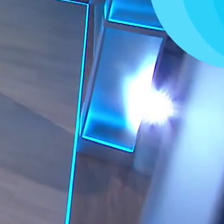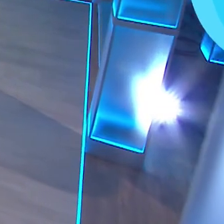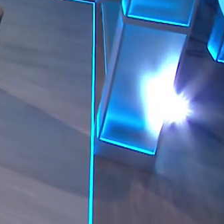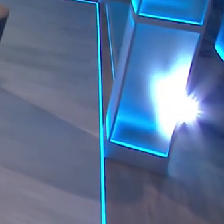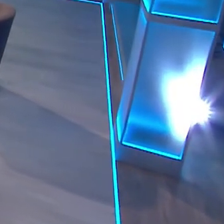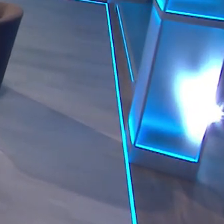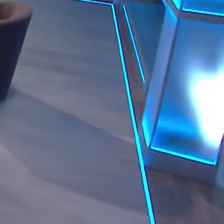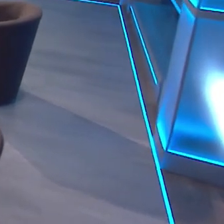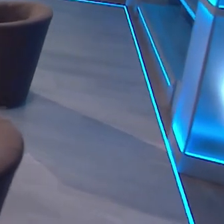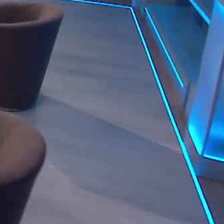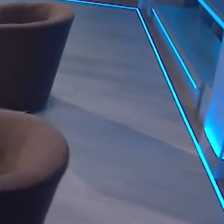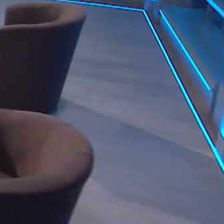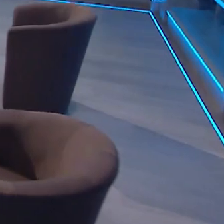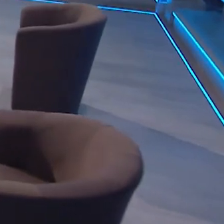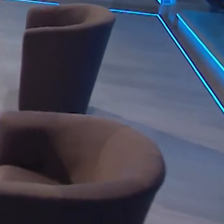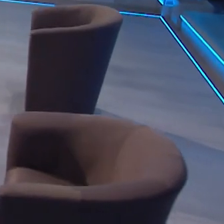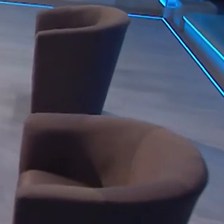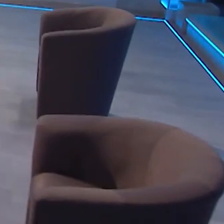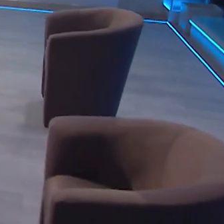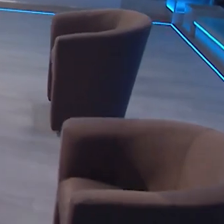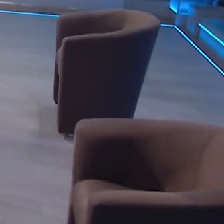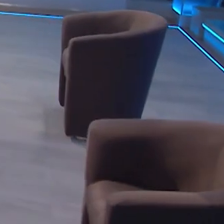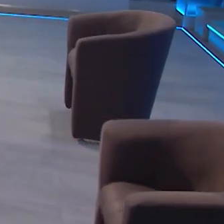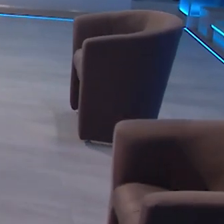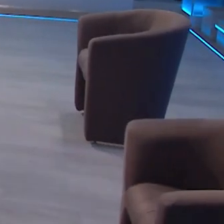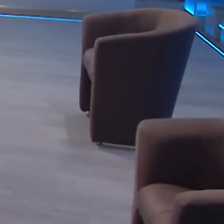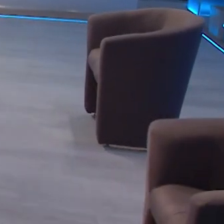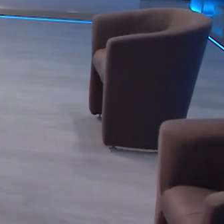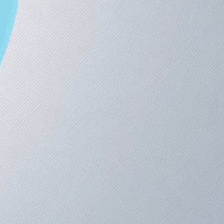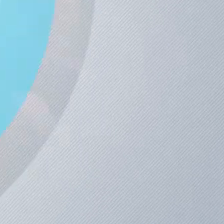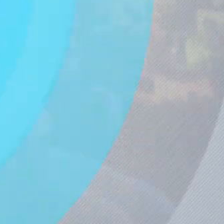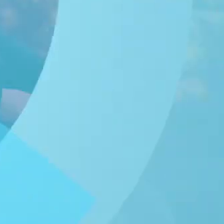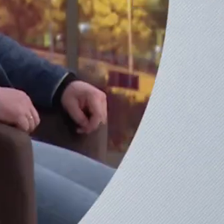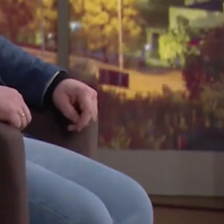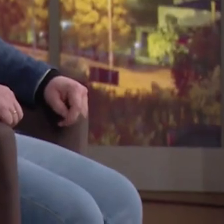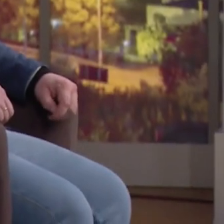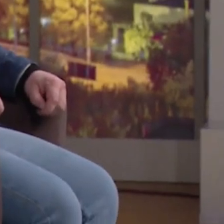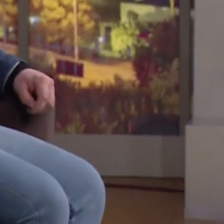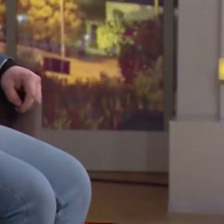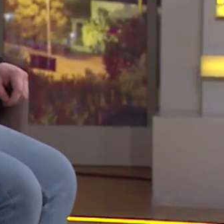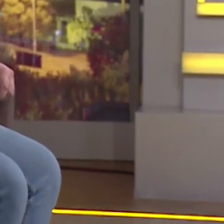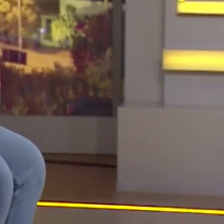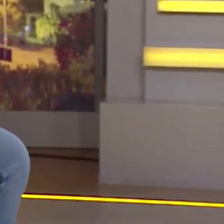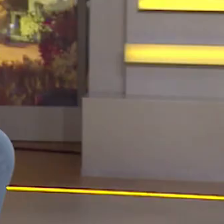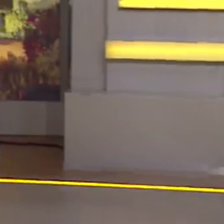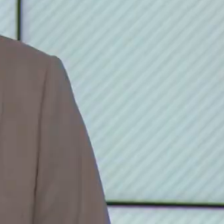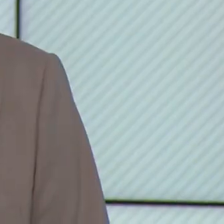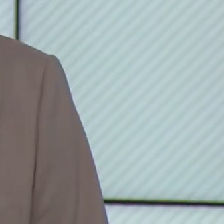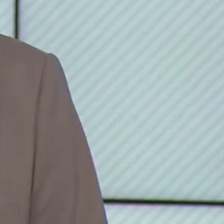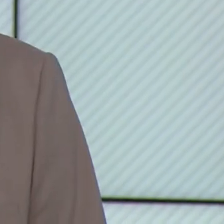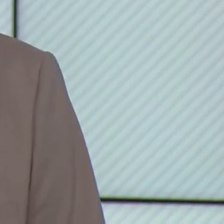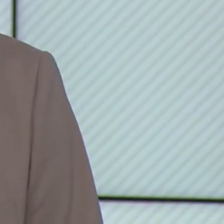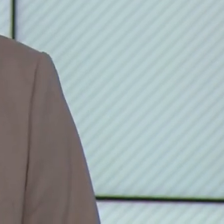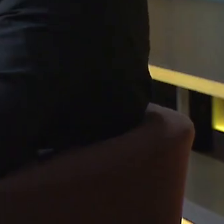Мене звати Андрій Діксіренко і це Суспільно-політичне ток-шоу «Новий відлік». Наш ворог хитрий і підступний.